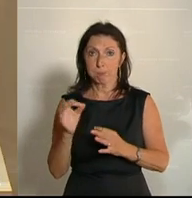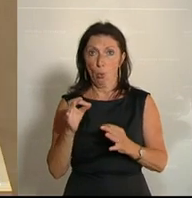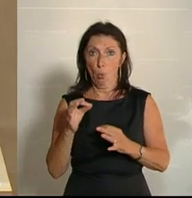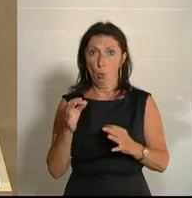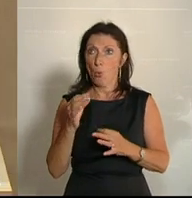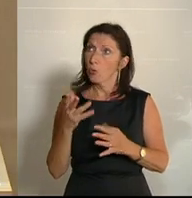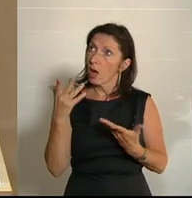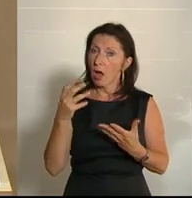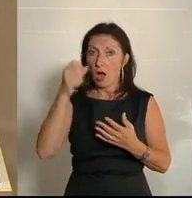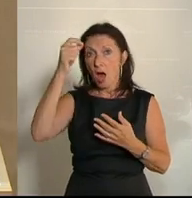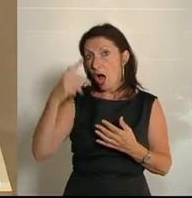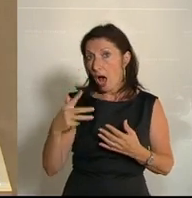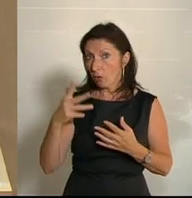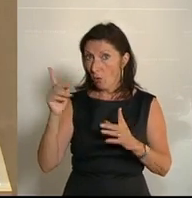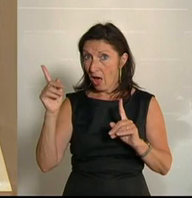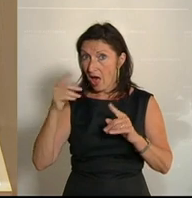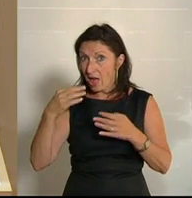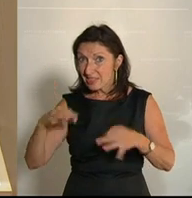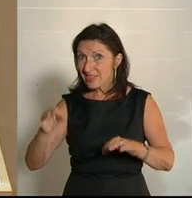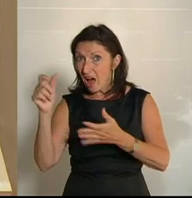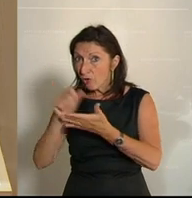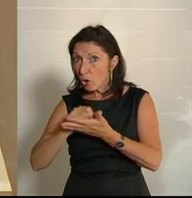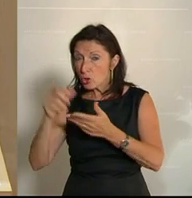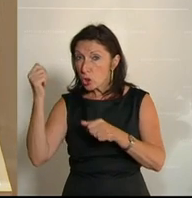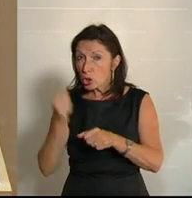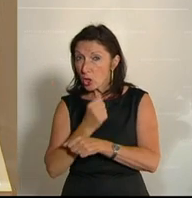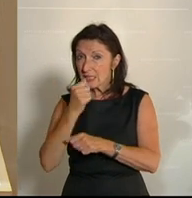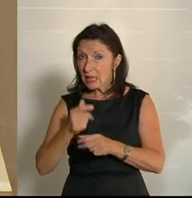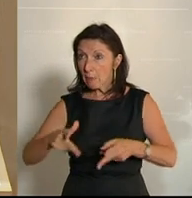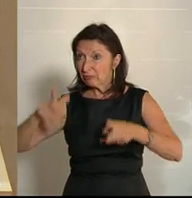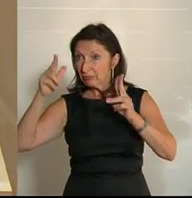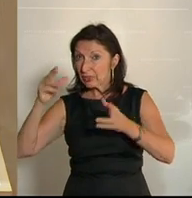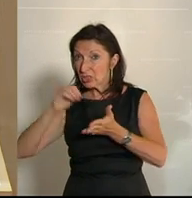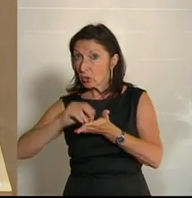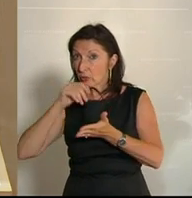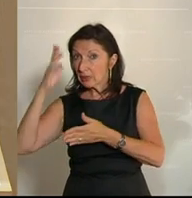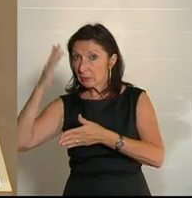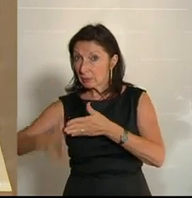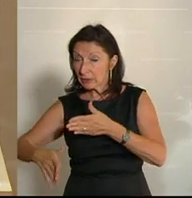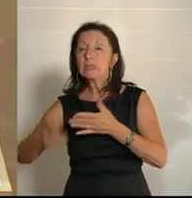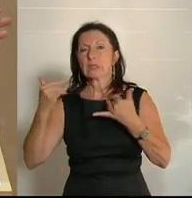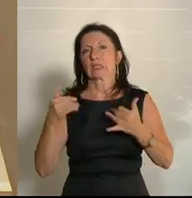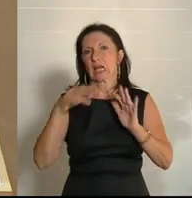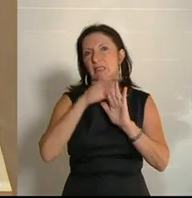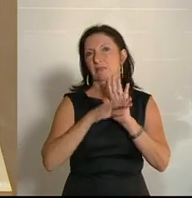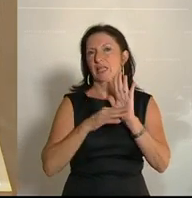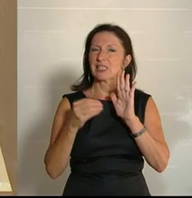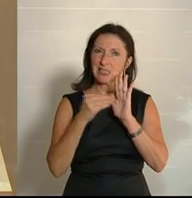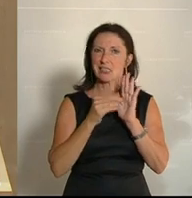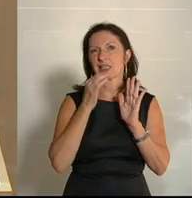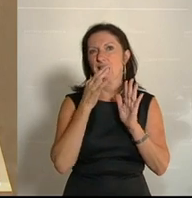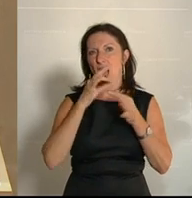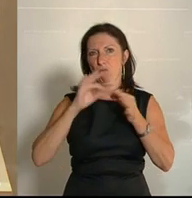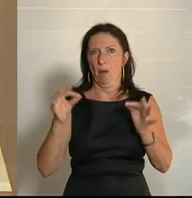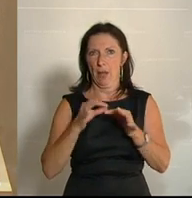schon löschen kann, obwohl die gesetzliche Frist noch nicht verstrichen ist, sollen mit diesem Entwurf geklärt werden. Welche